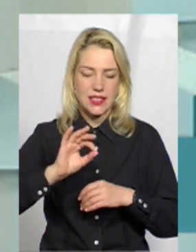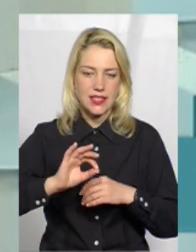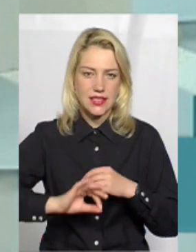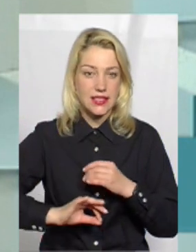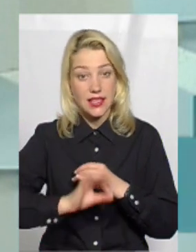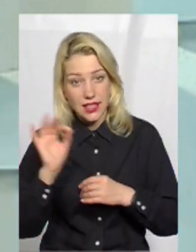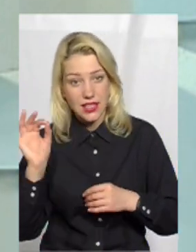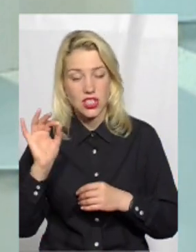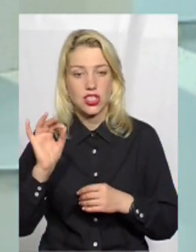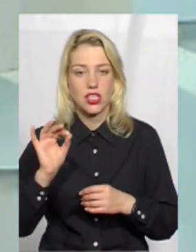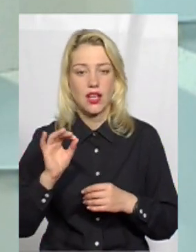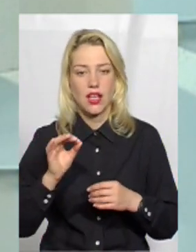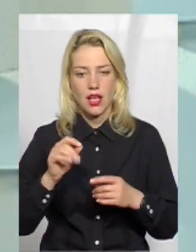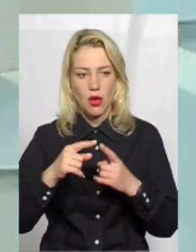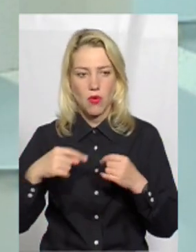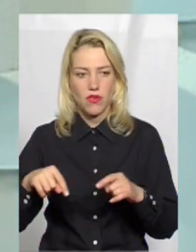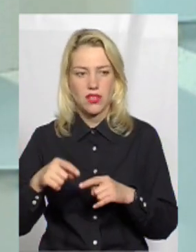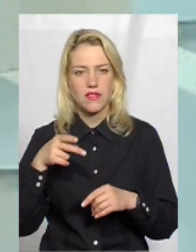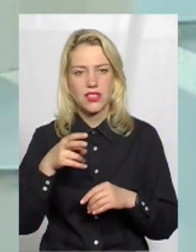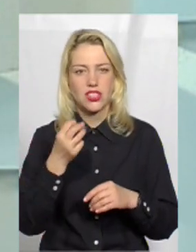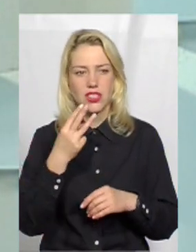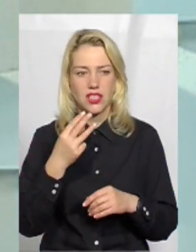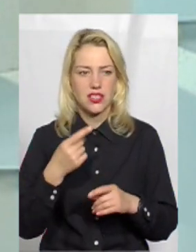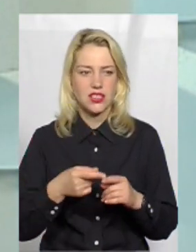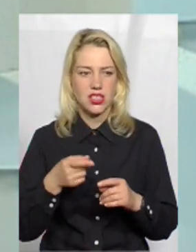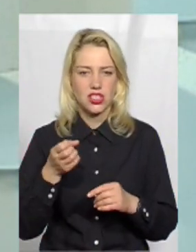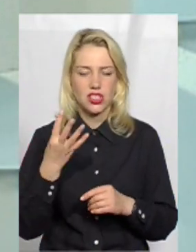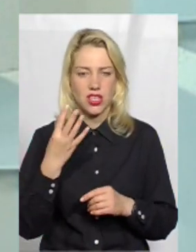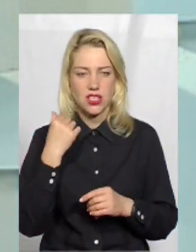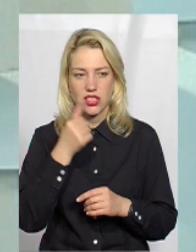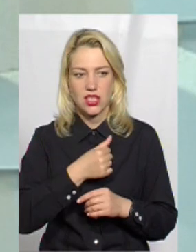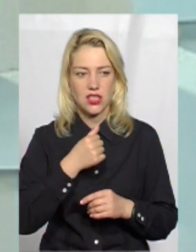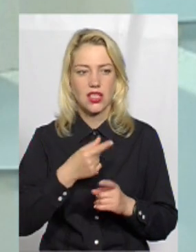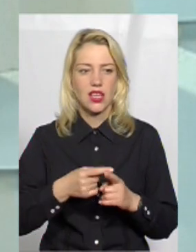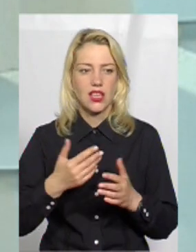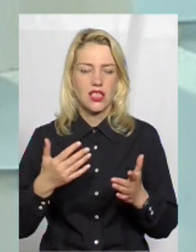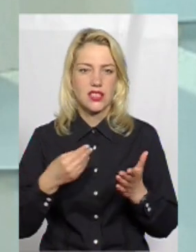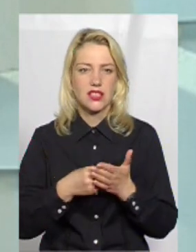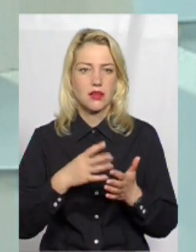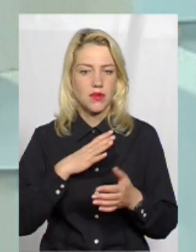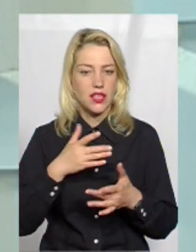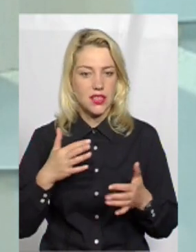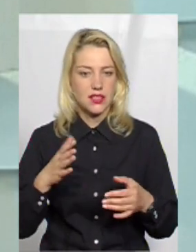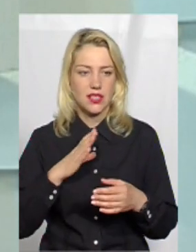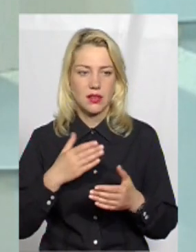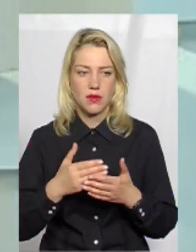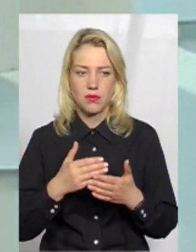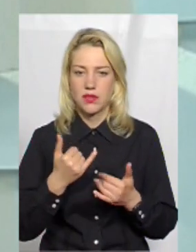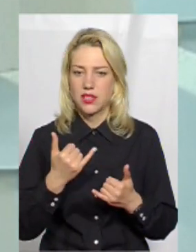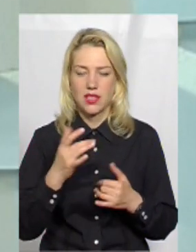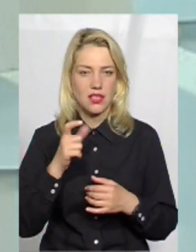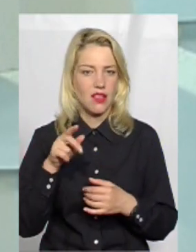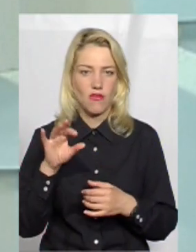було ще, це було 2014-2013 рік, тобто тоді ціни ще були різні. От зараз я Європою вже практично не